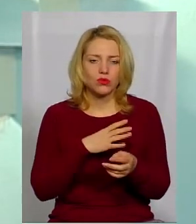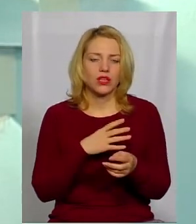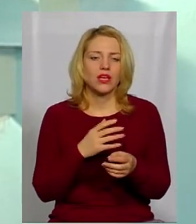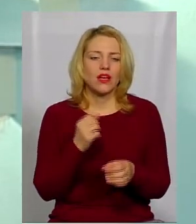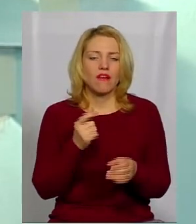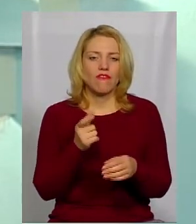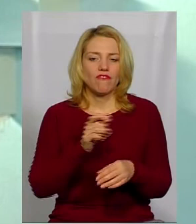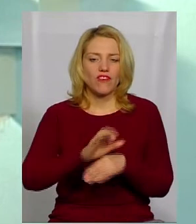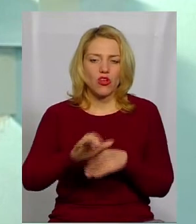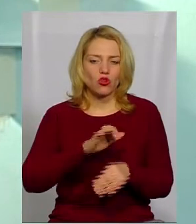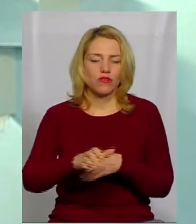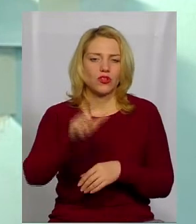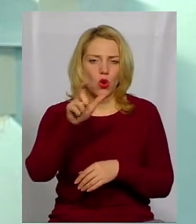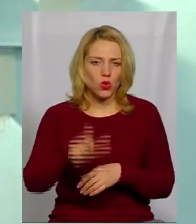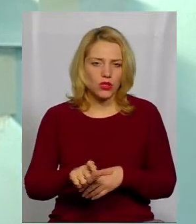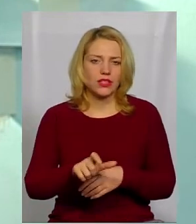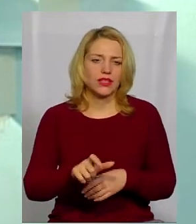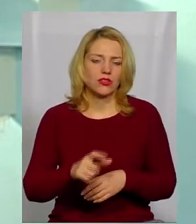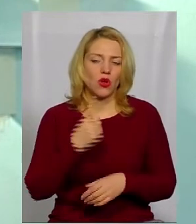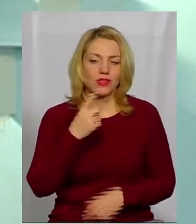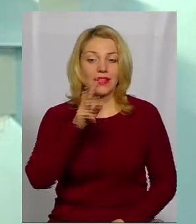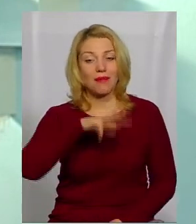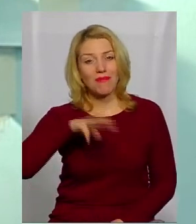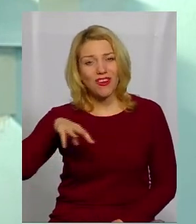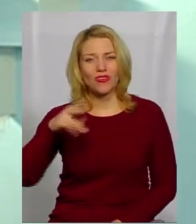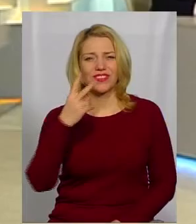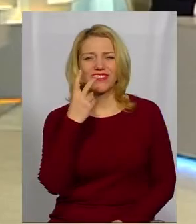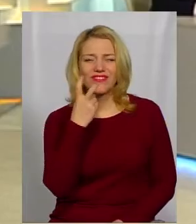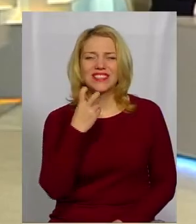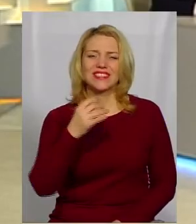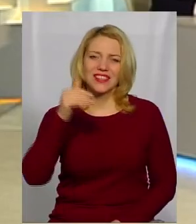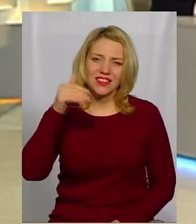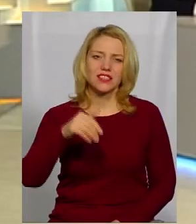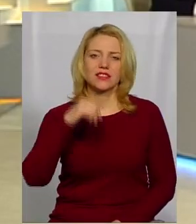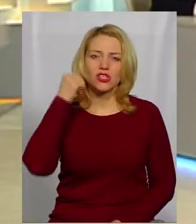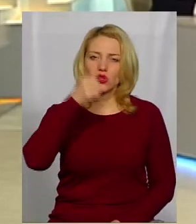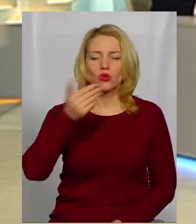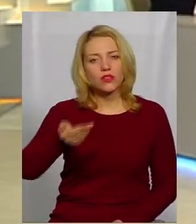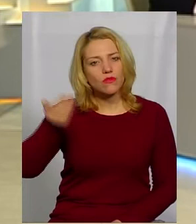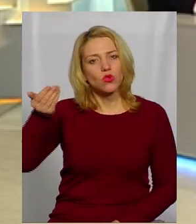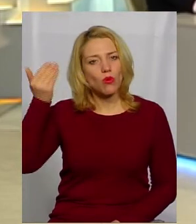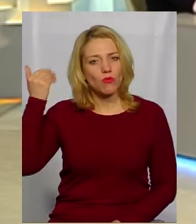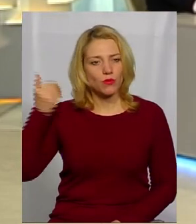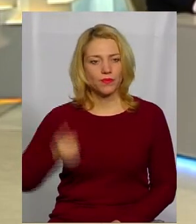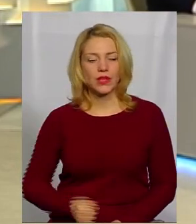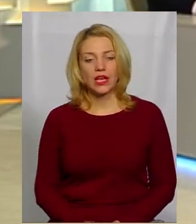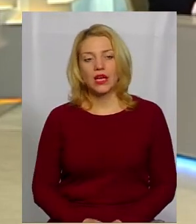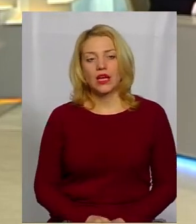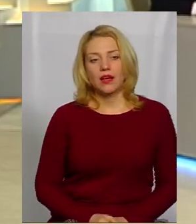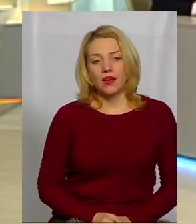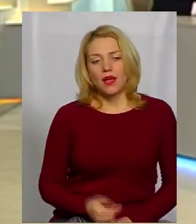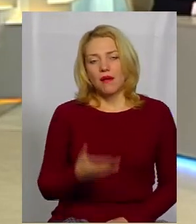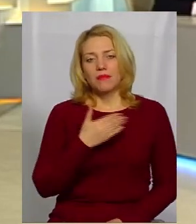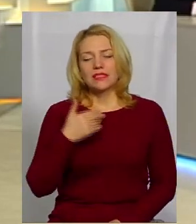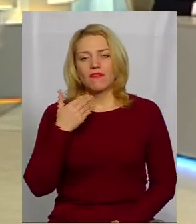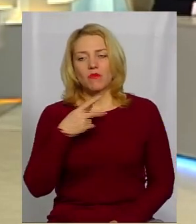виготовлені людиною ще 1 мільйон 200 тисяч років тому. Ми говорили якось з вами про історико-архітектурний